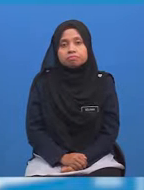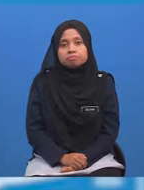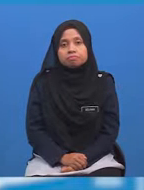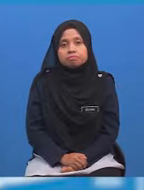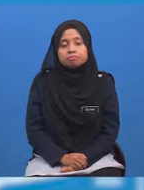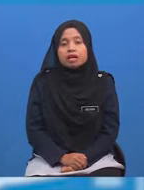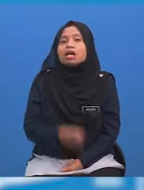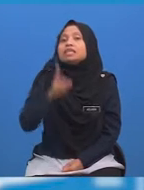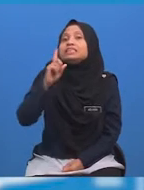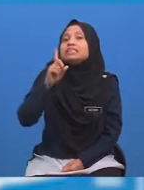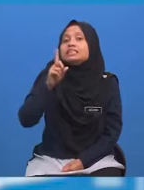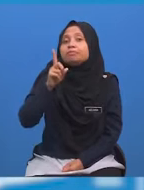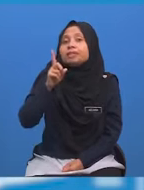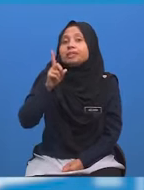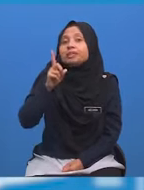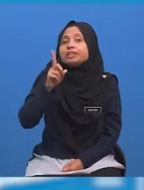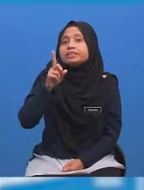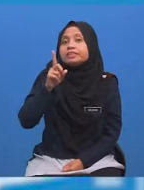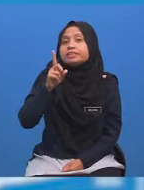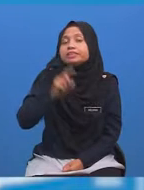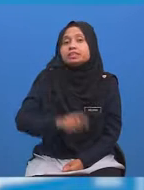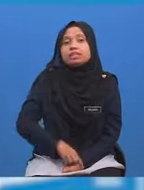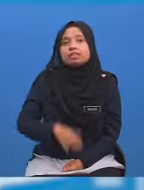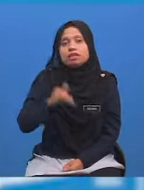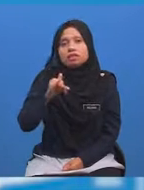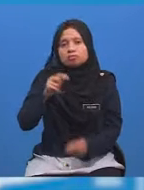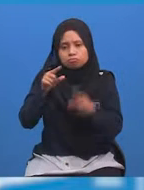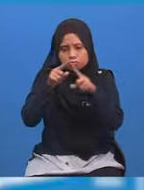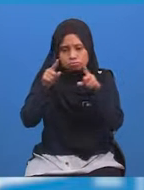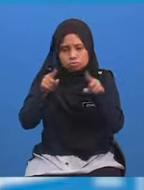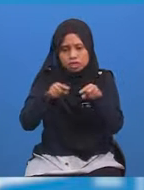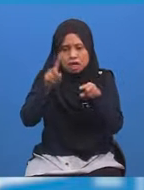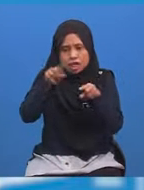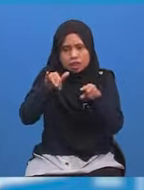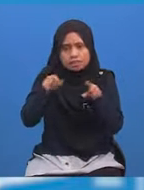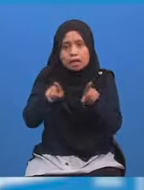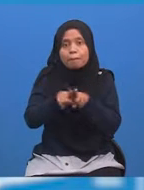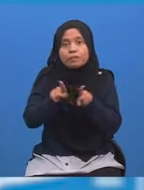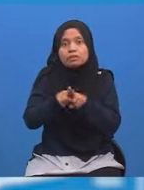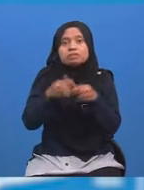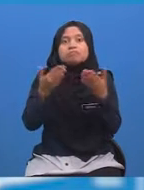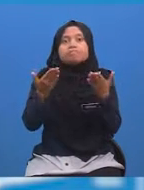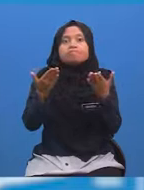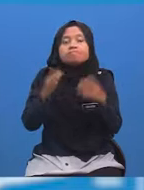Kad manakah yang sepadan dengan gambar yang dipaparkan?